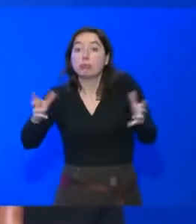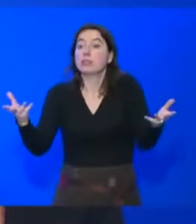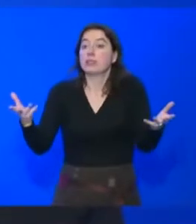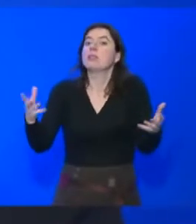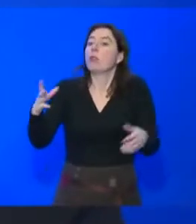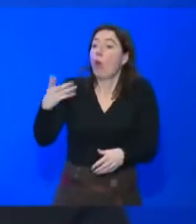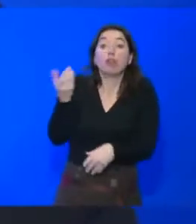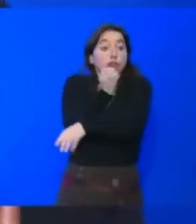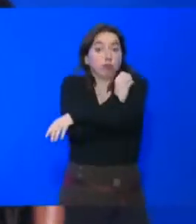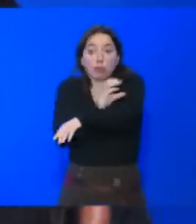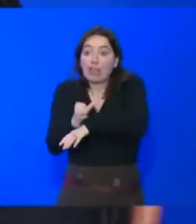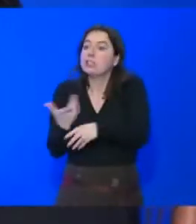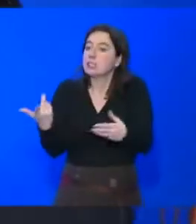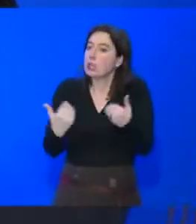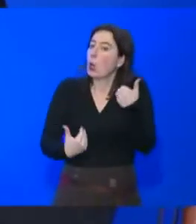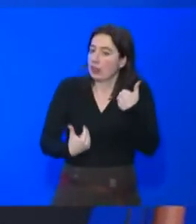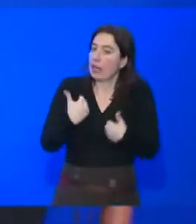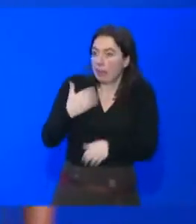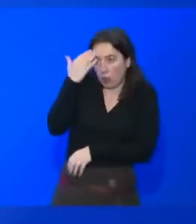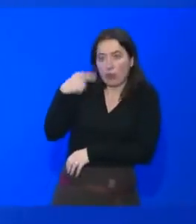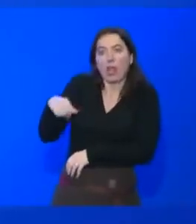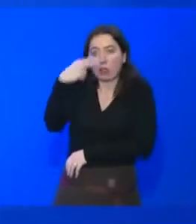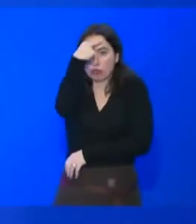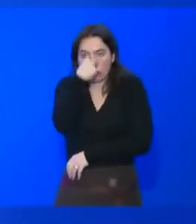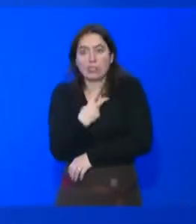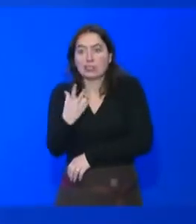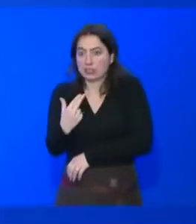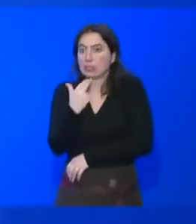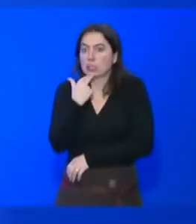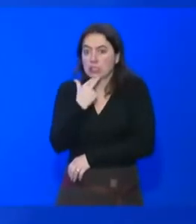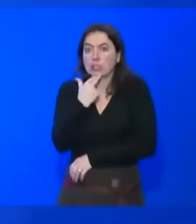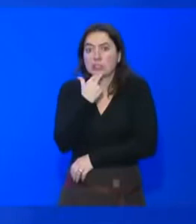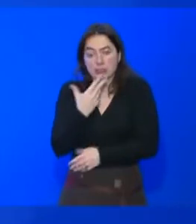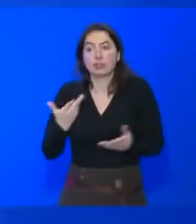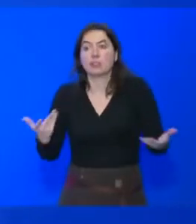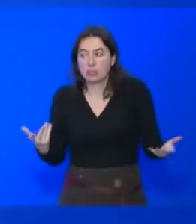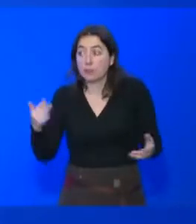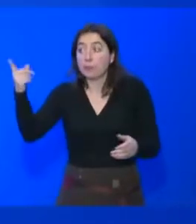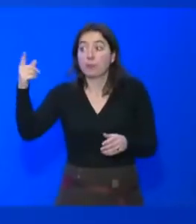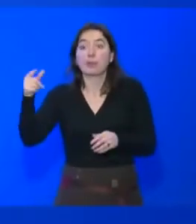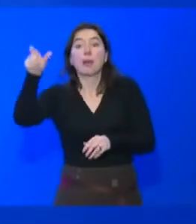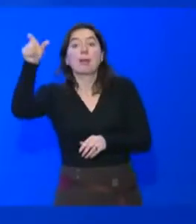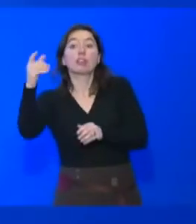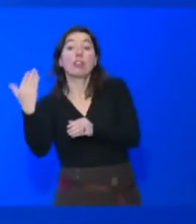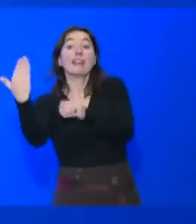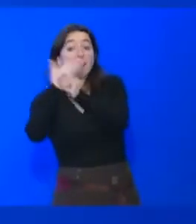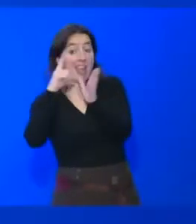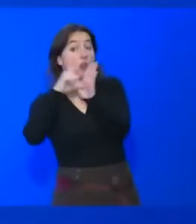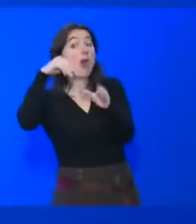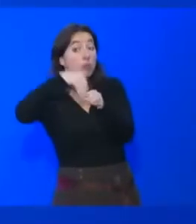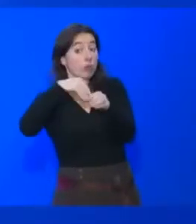trois amis journalistes handicapés, voyants, etc. Très, très bon. Et puis, oui, dans la loi, ils le sont, mais est-ce qu